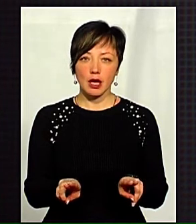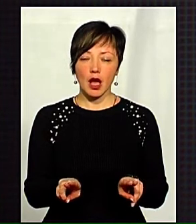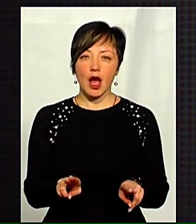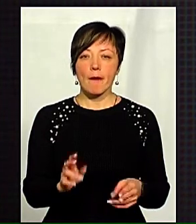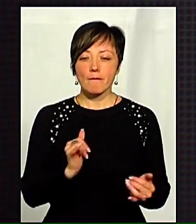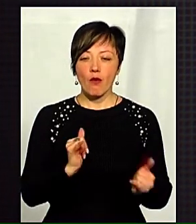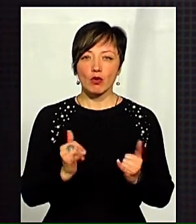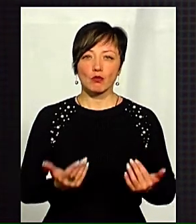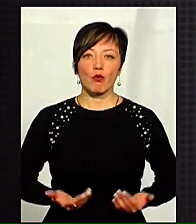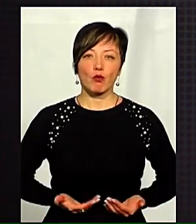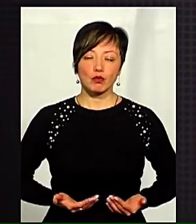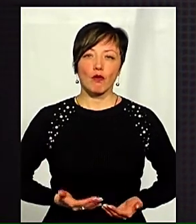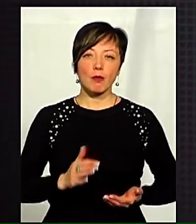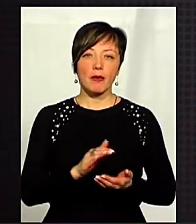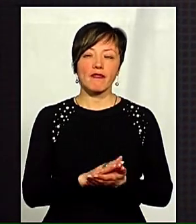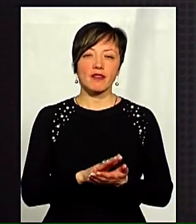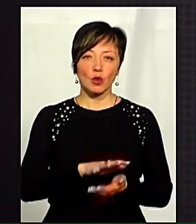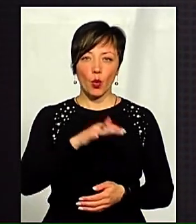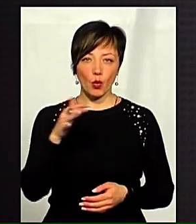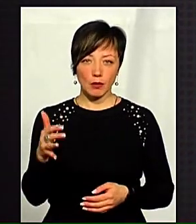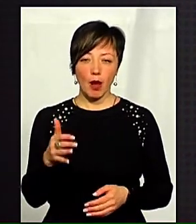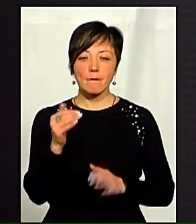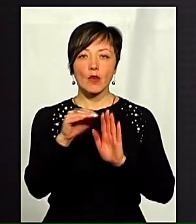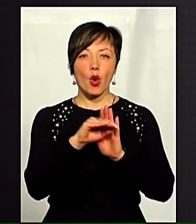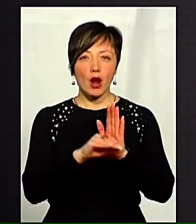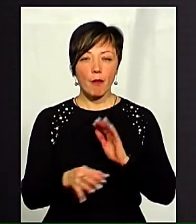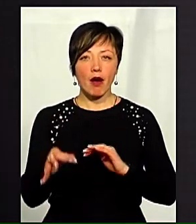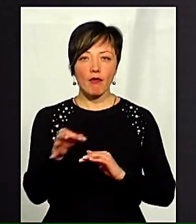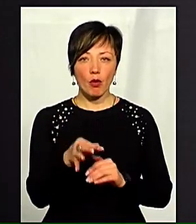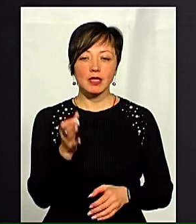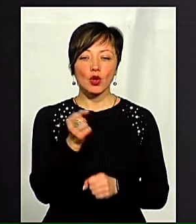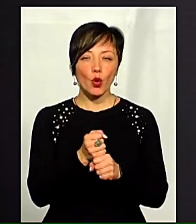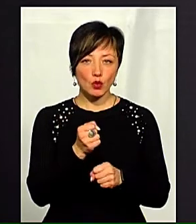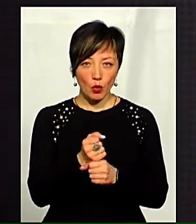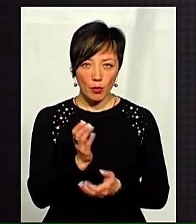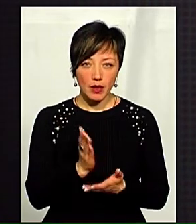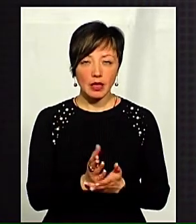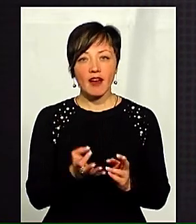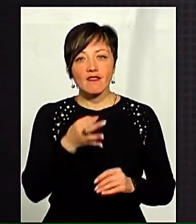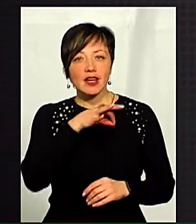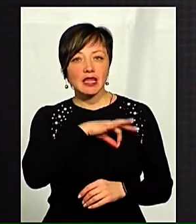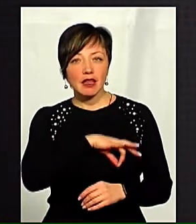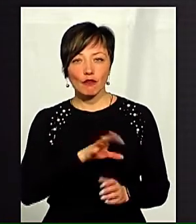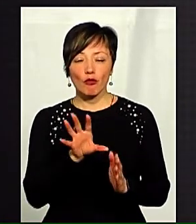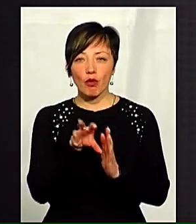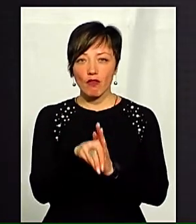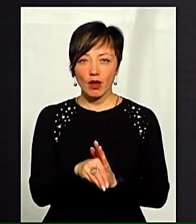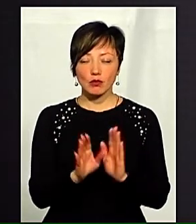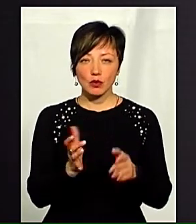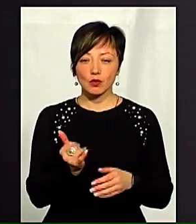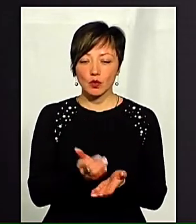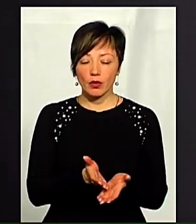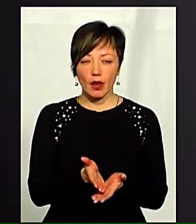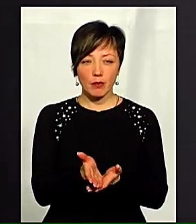побутовими відходами. Програма розроблена в області, але наскільки ефективно вона буде впроваджуватись у